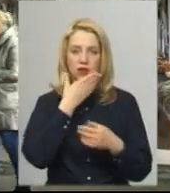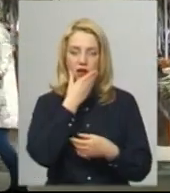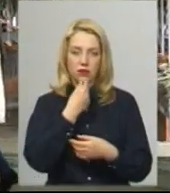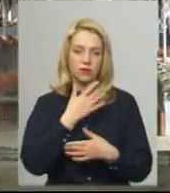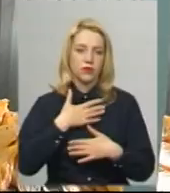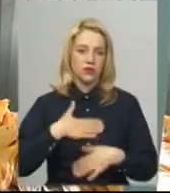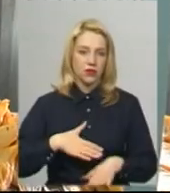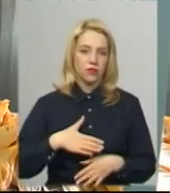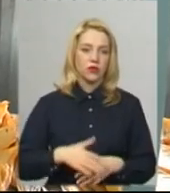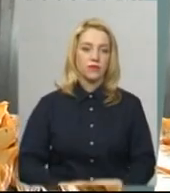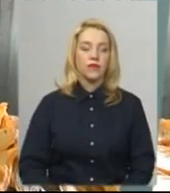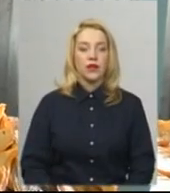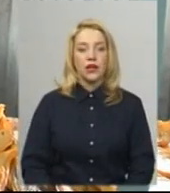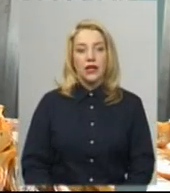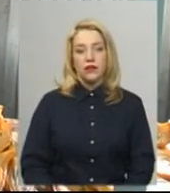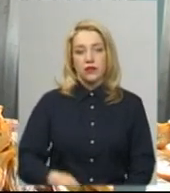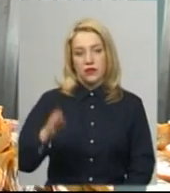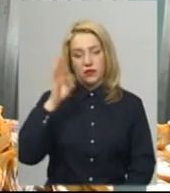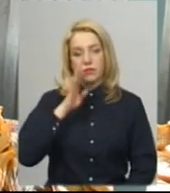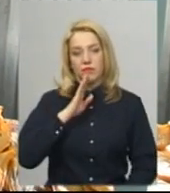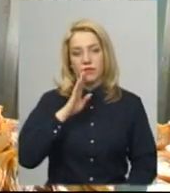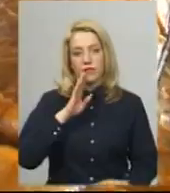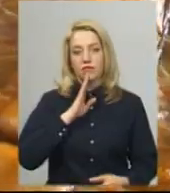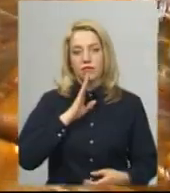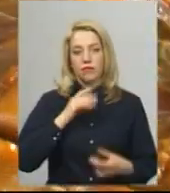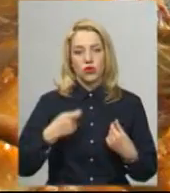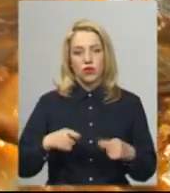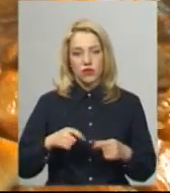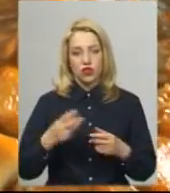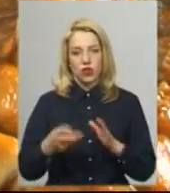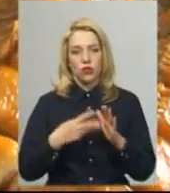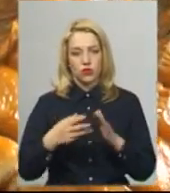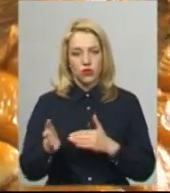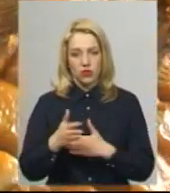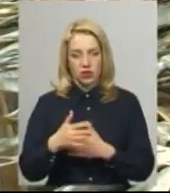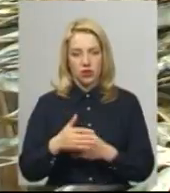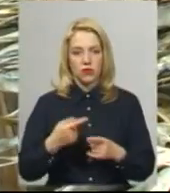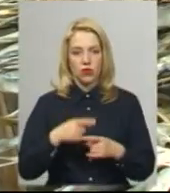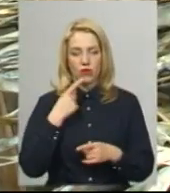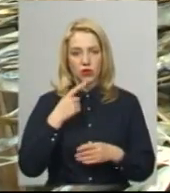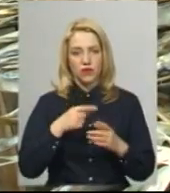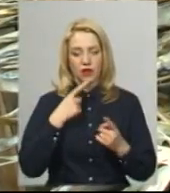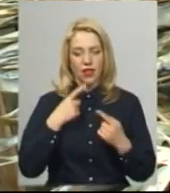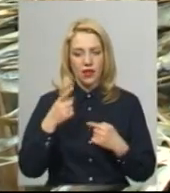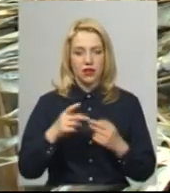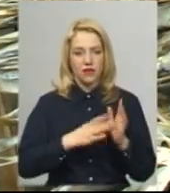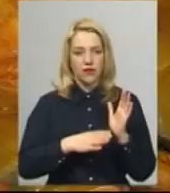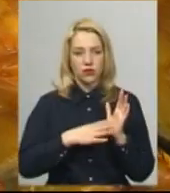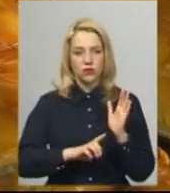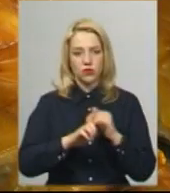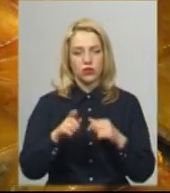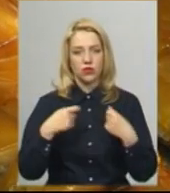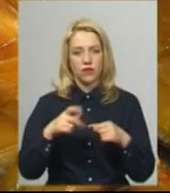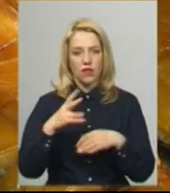приємно, здивований. Протовчина копченої риби Марія 25 років працює на ринку. Каже, у далекій 90-ті починала торгувати на вулиці.